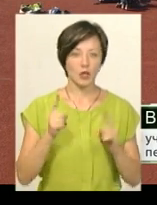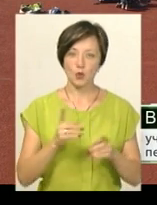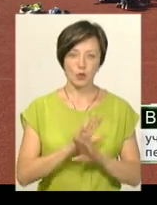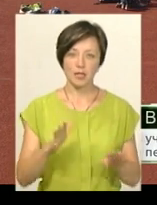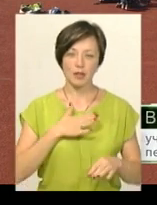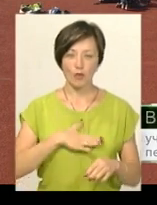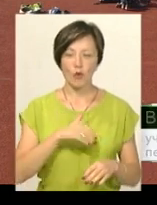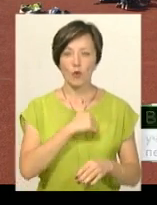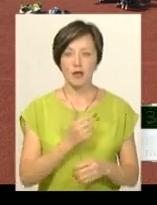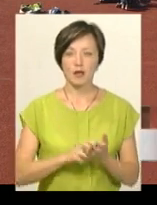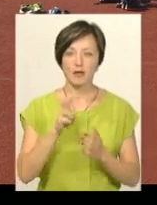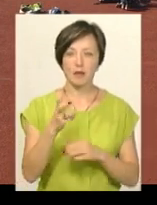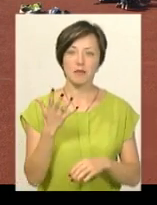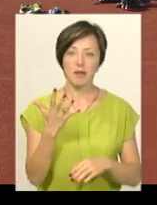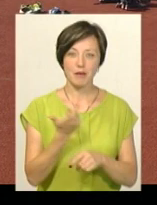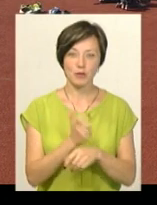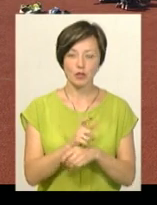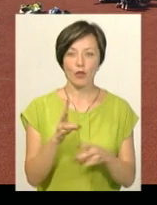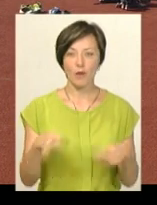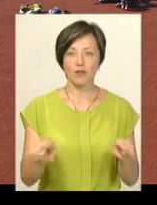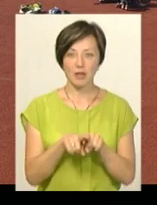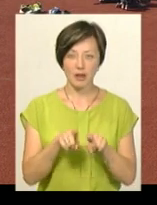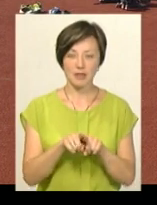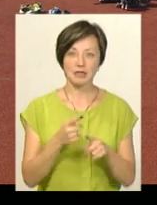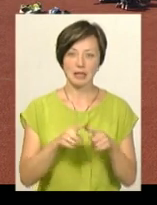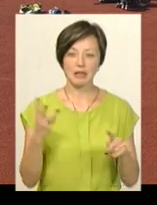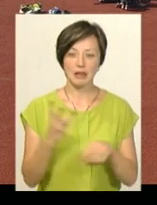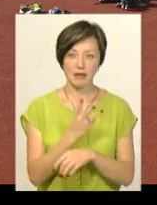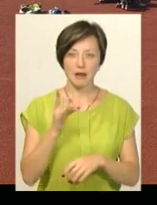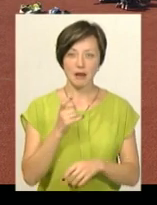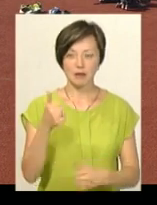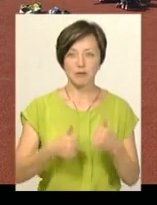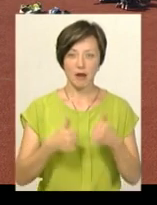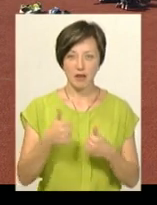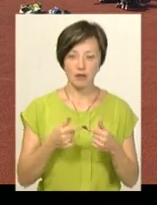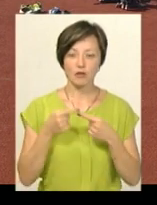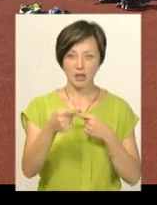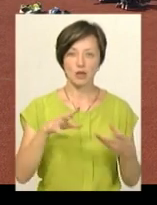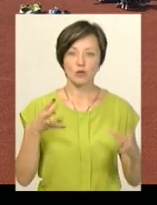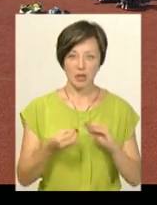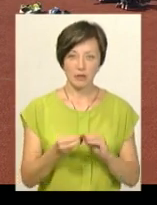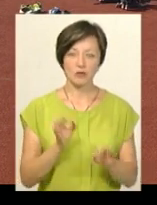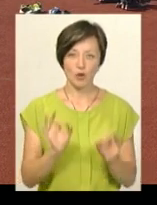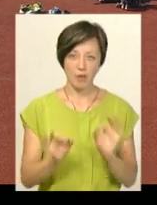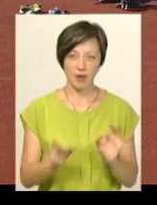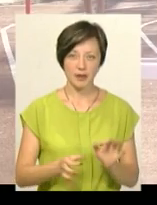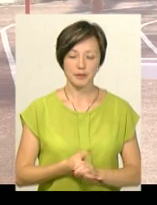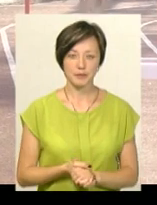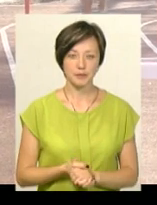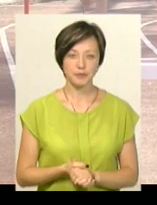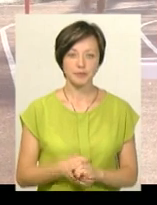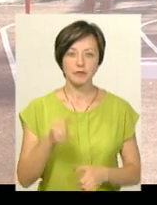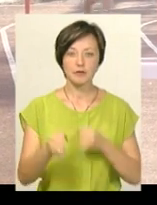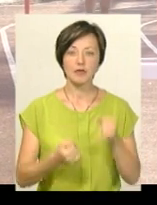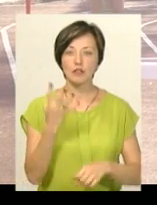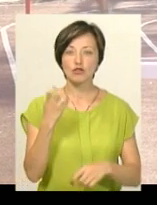задоволена, хотіла пригнути за п'ять. Але все рівно, так як це третій раз на змаганнях довжина, то результат більш-менш нормальний. У